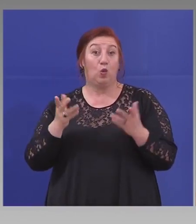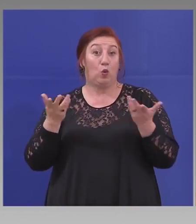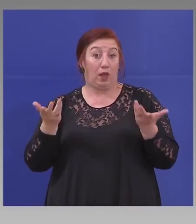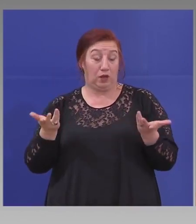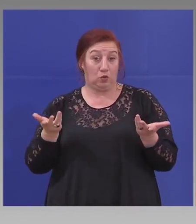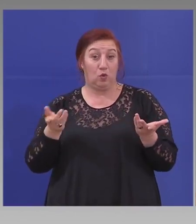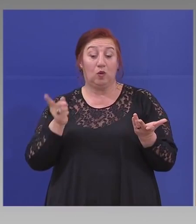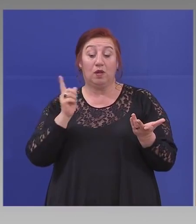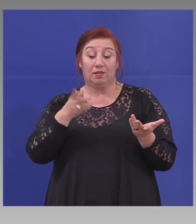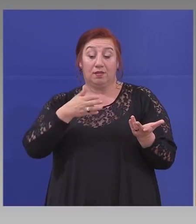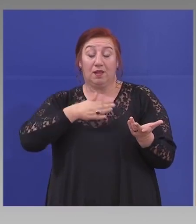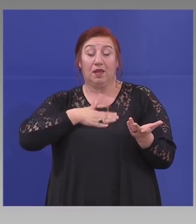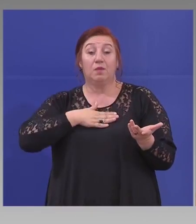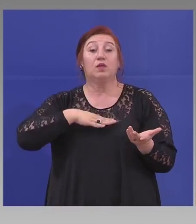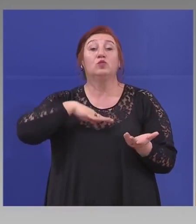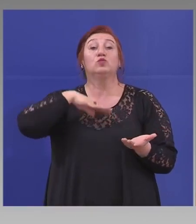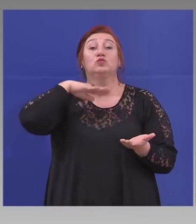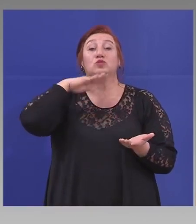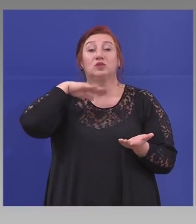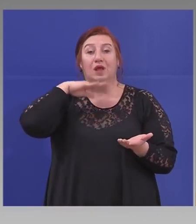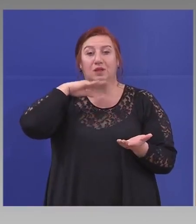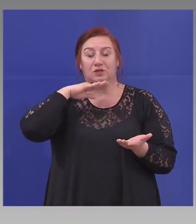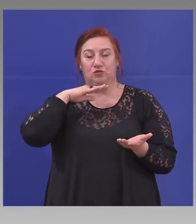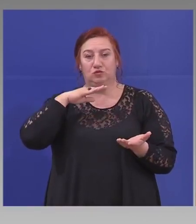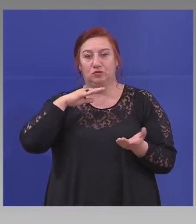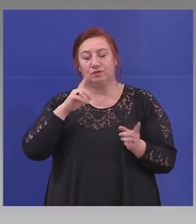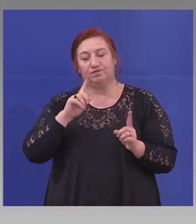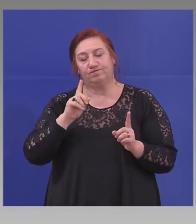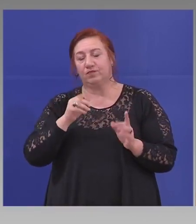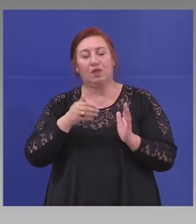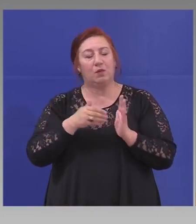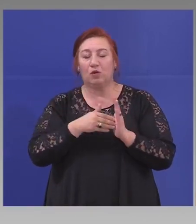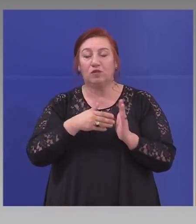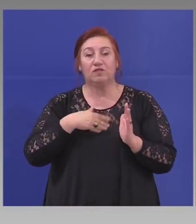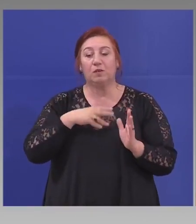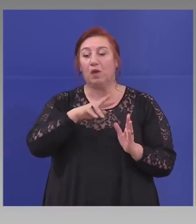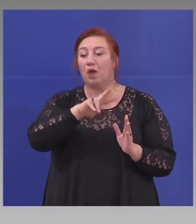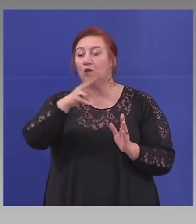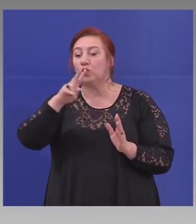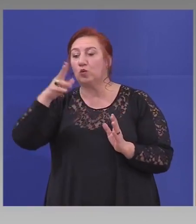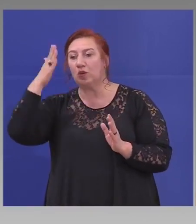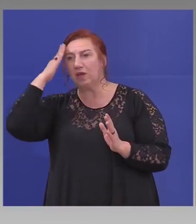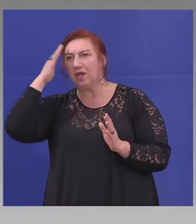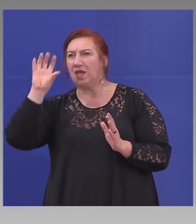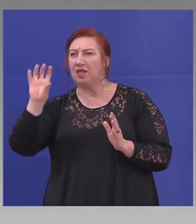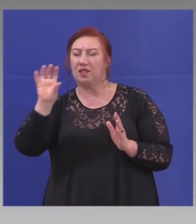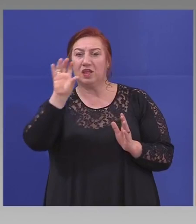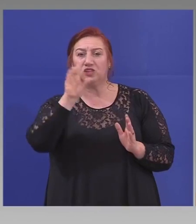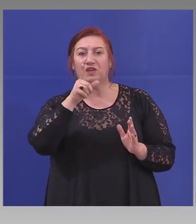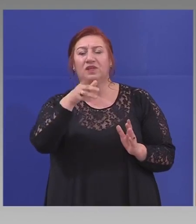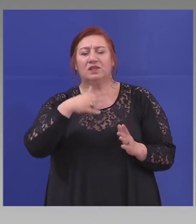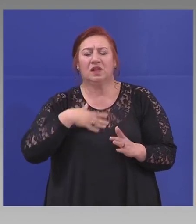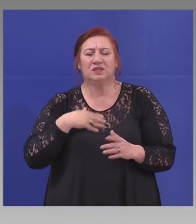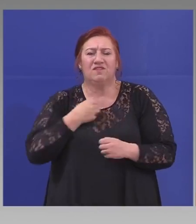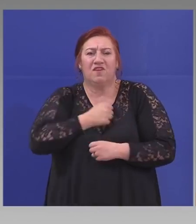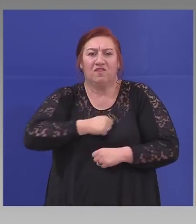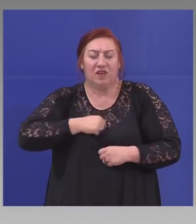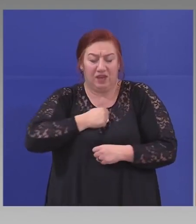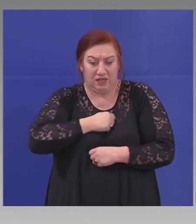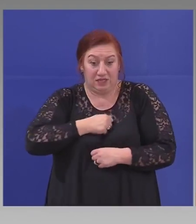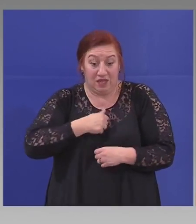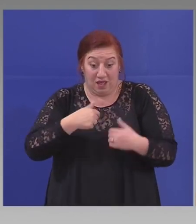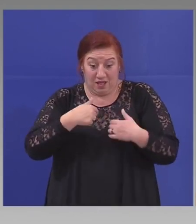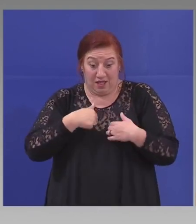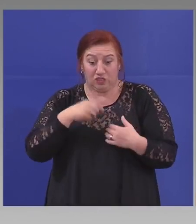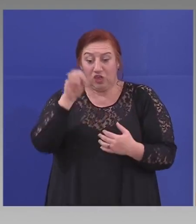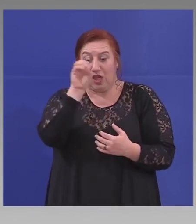да има достатъчно. Напротив, има държави, които са в криза, защото, повтарям, нашата европейската економика на базата на